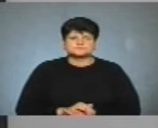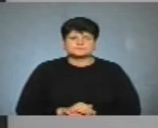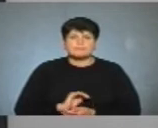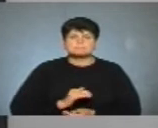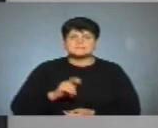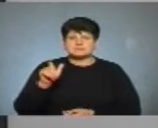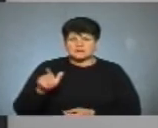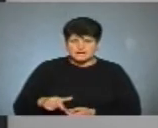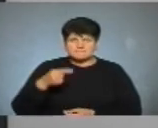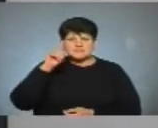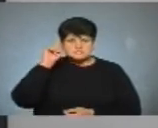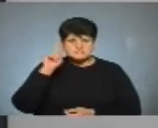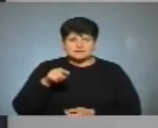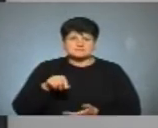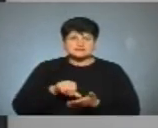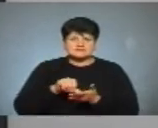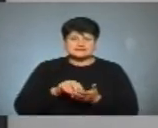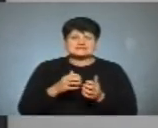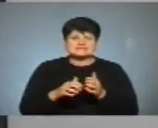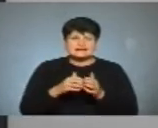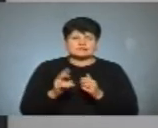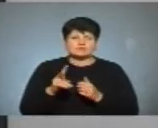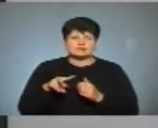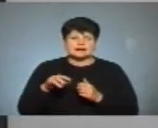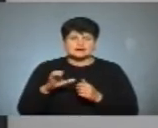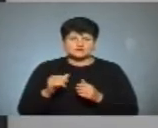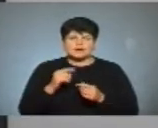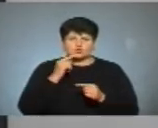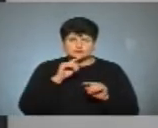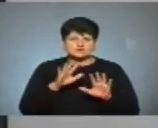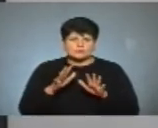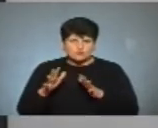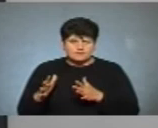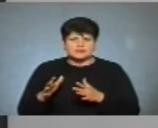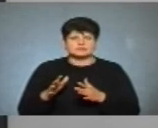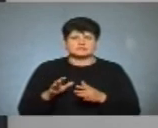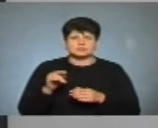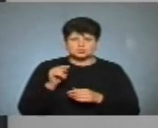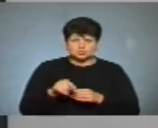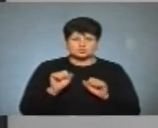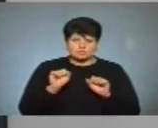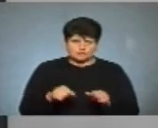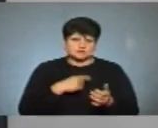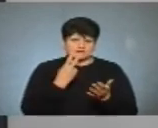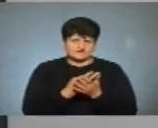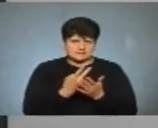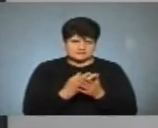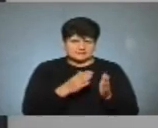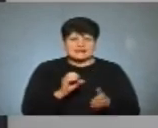підприємець, представник середнього класу, тобто економічні моменти тут, звичайно, він може висвітлювати.